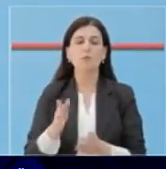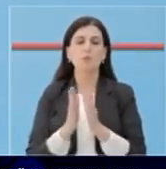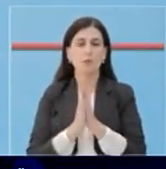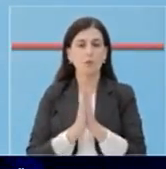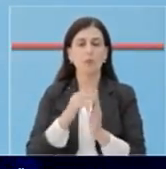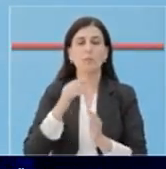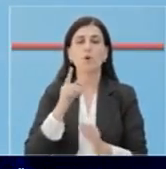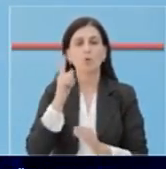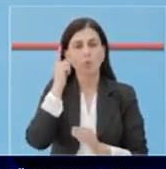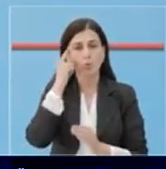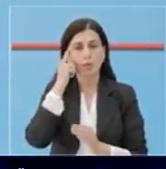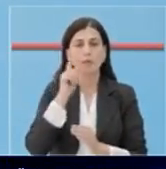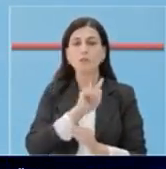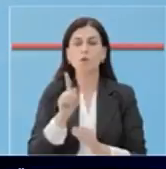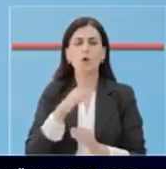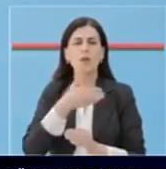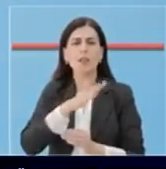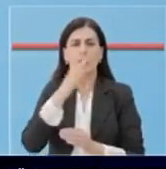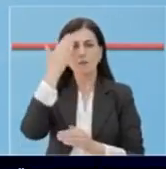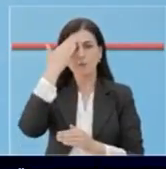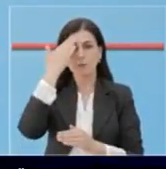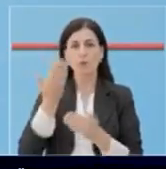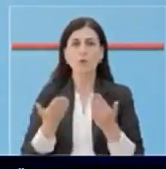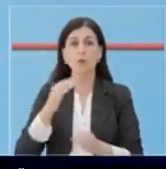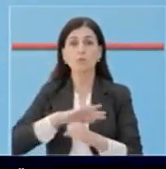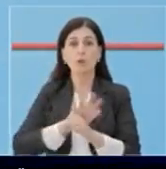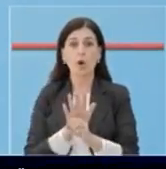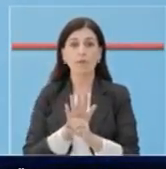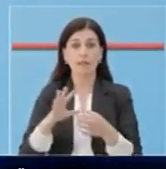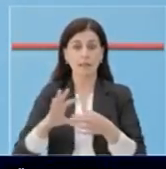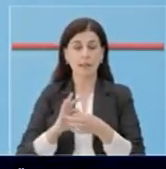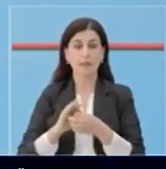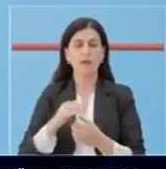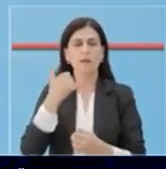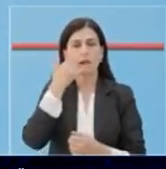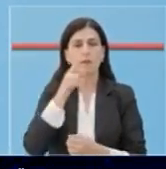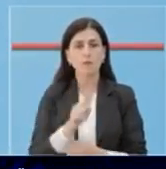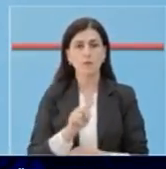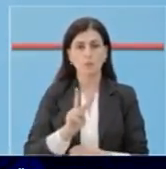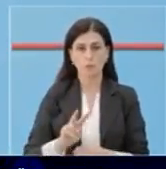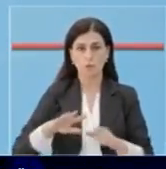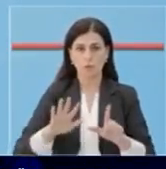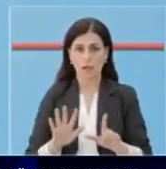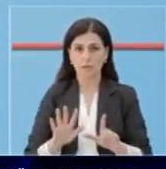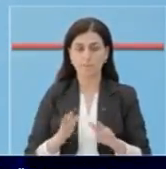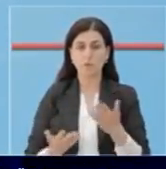kujdeshëm, mos neglizoni as një shenjë të COVID-19, telefononi numrin e urgjences 127.